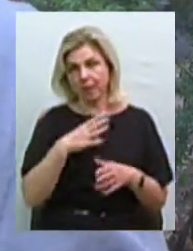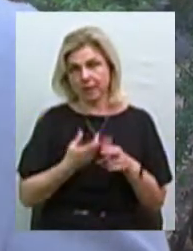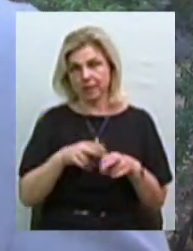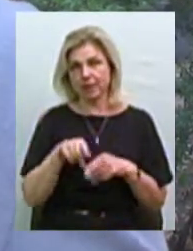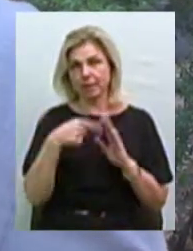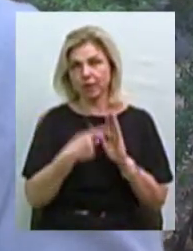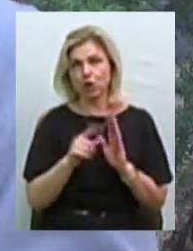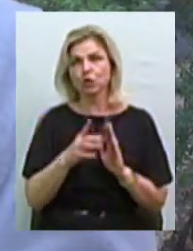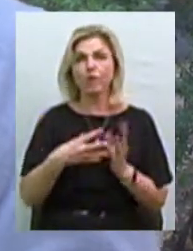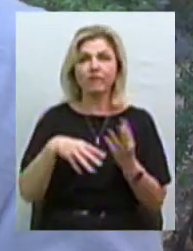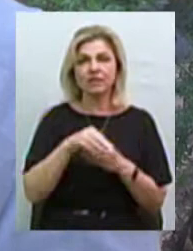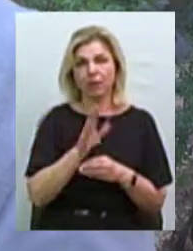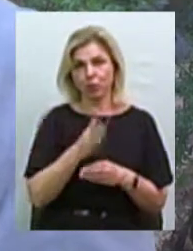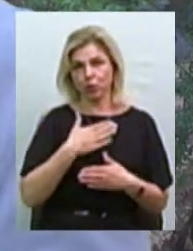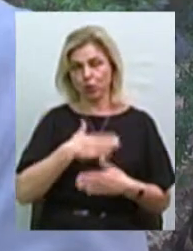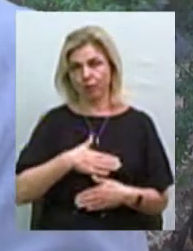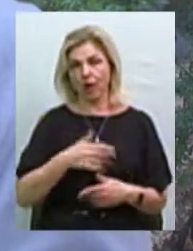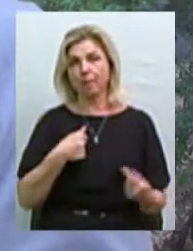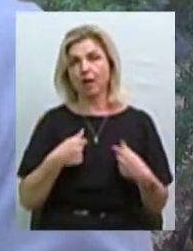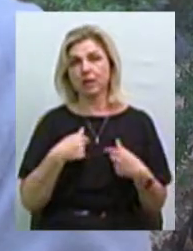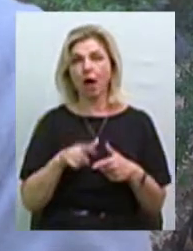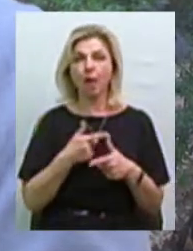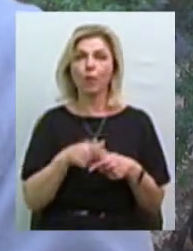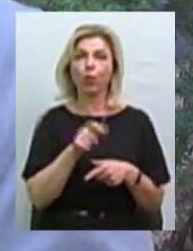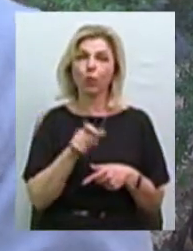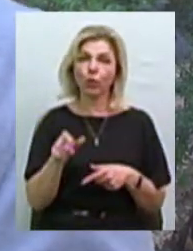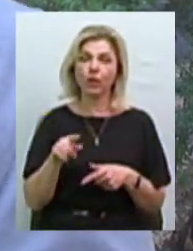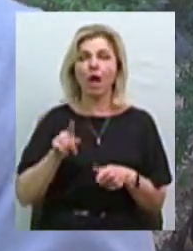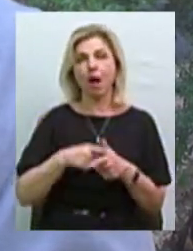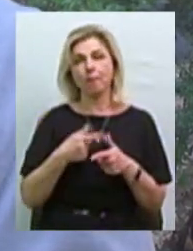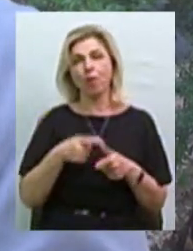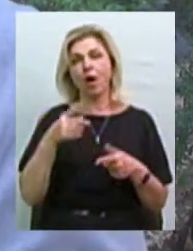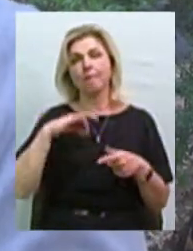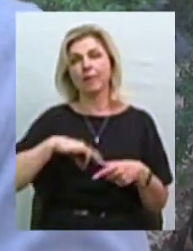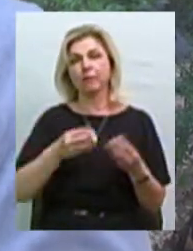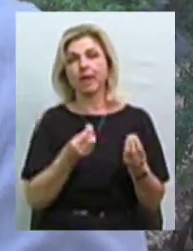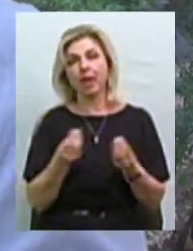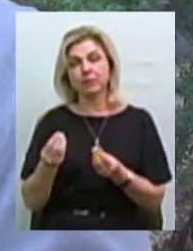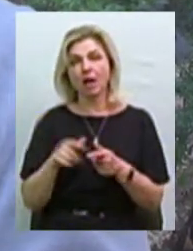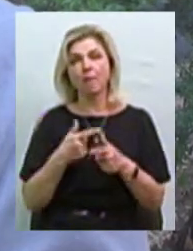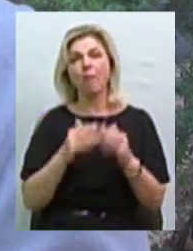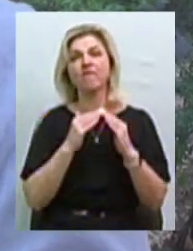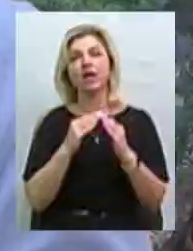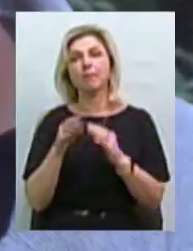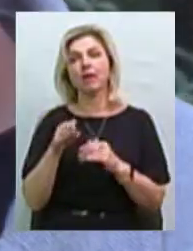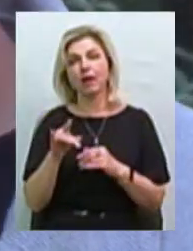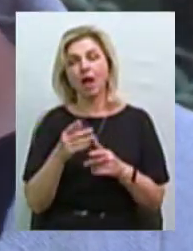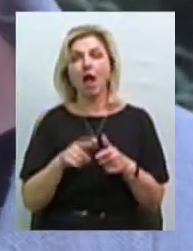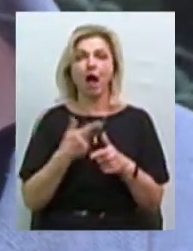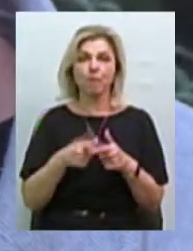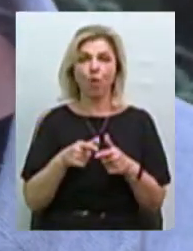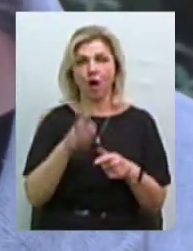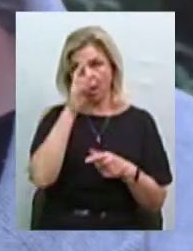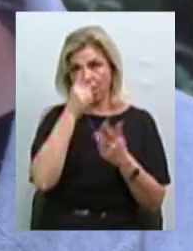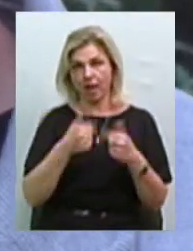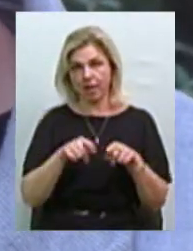всі будуть задоволені. Постраждають або люди, або підприємці, або фермери, або країна в цілому. Руслан